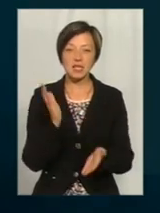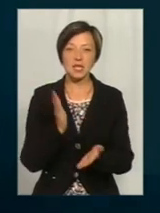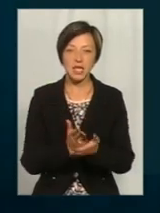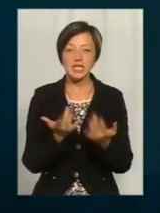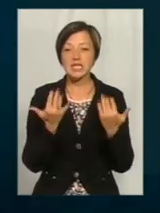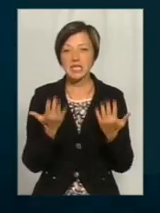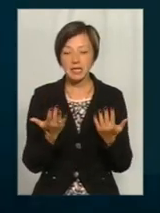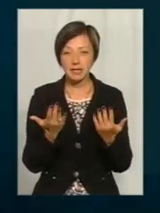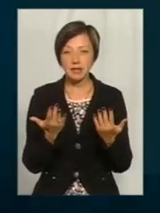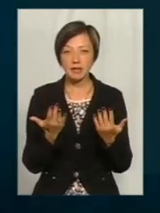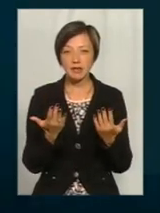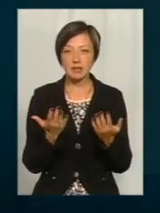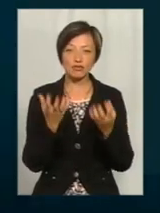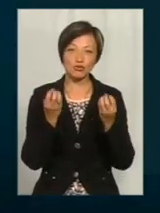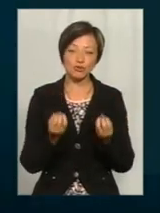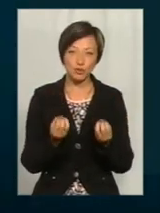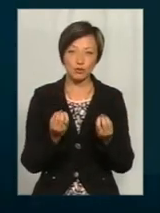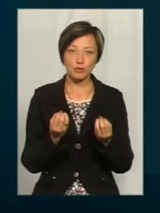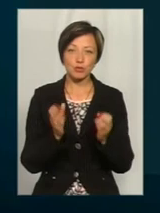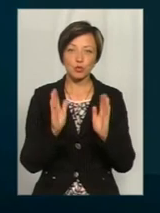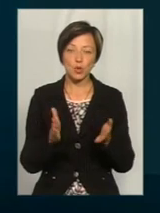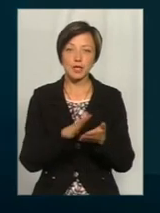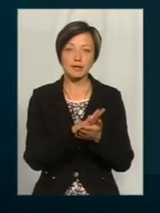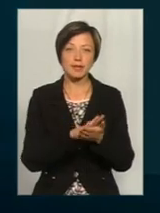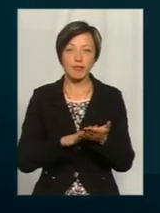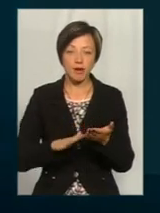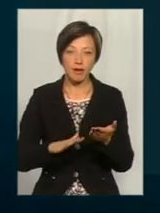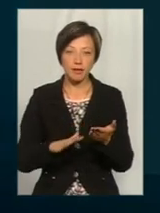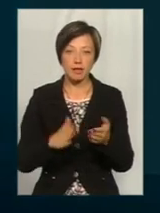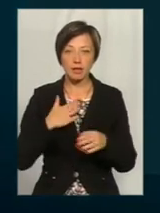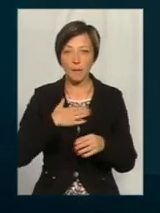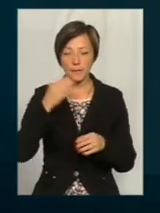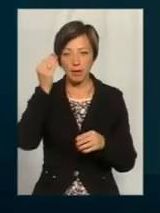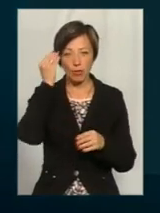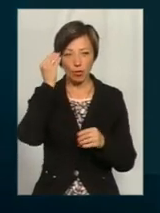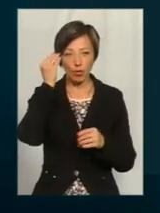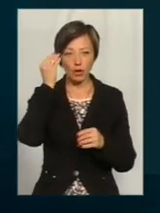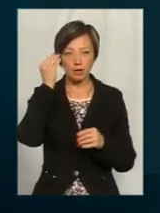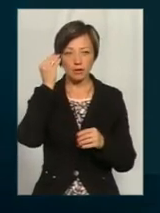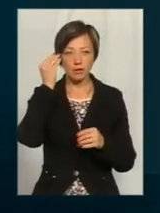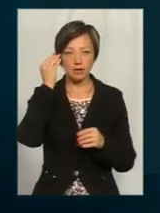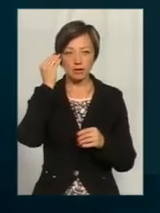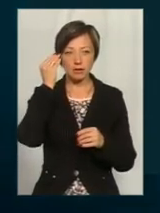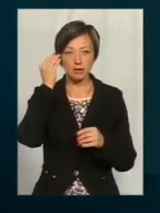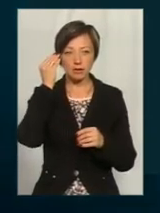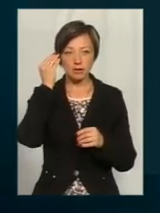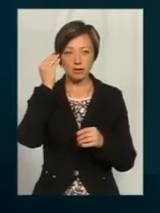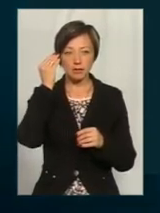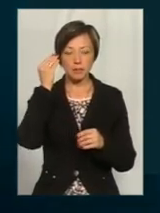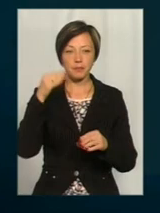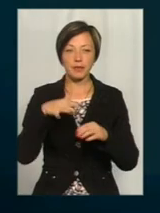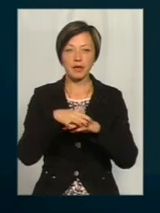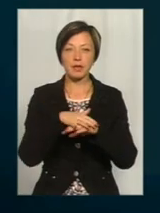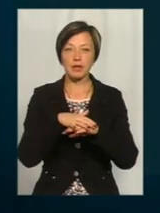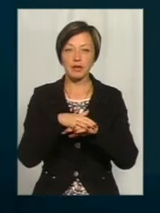Скільки він буде ще тривати, на мій погляд, ринок